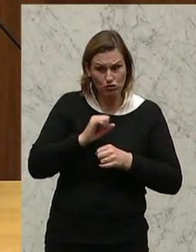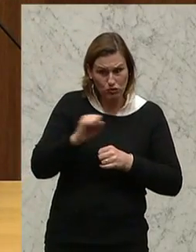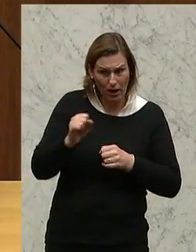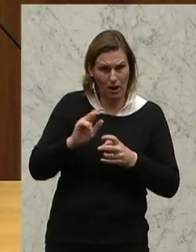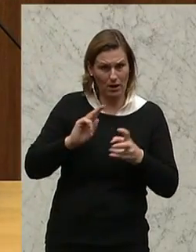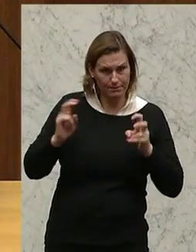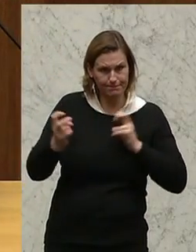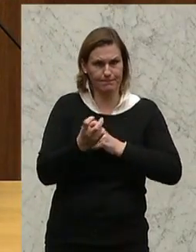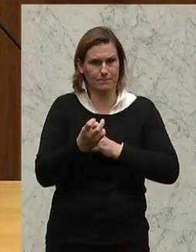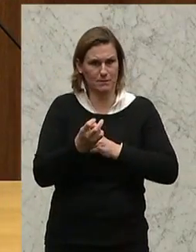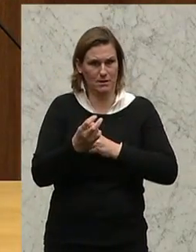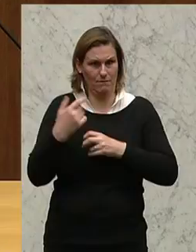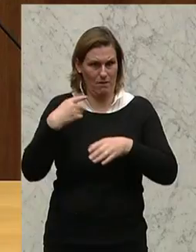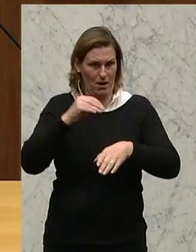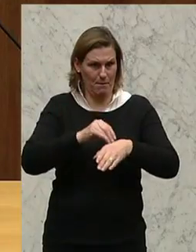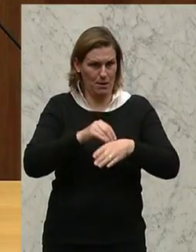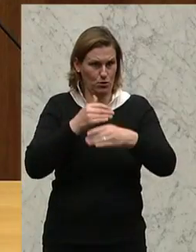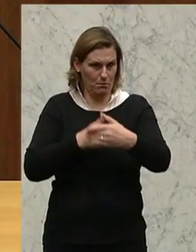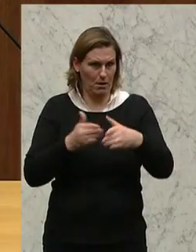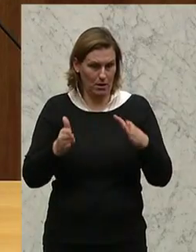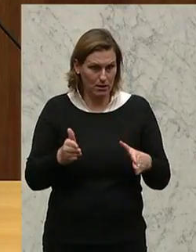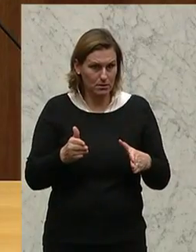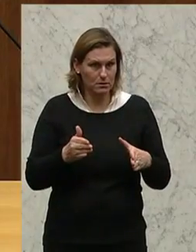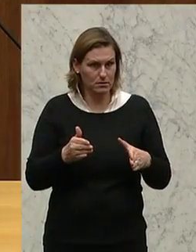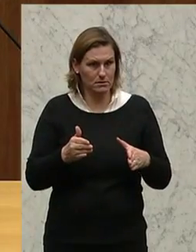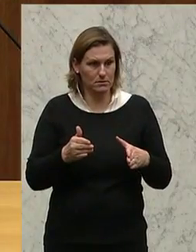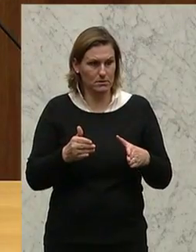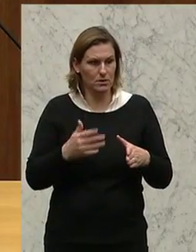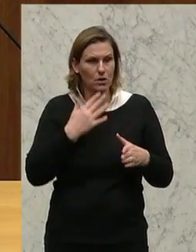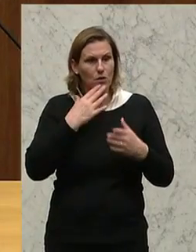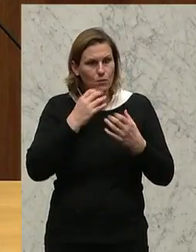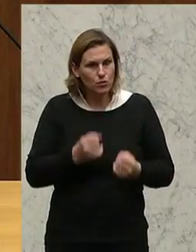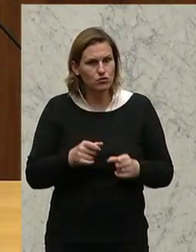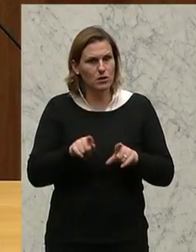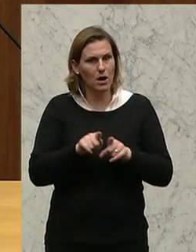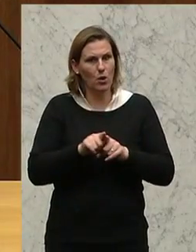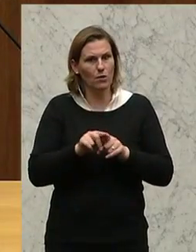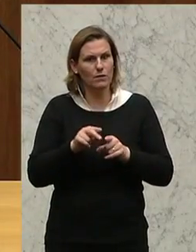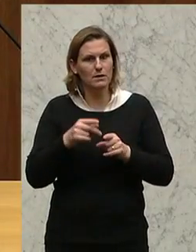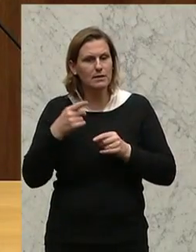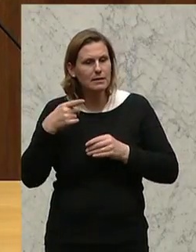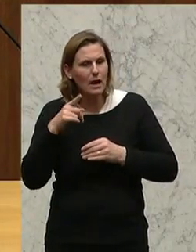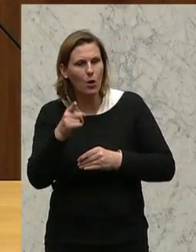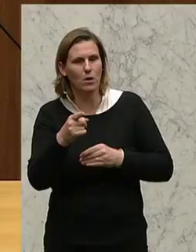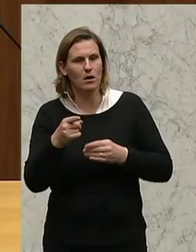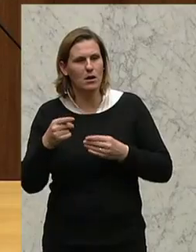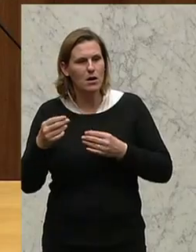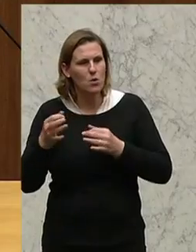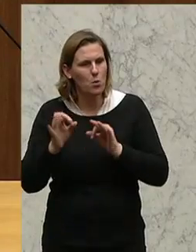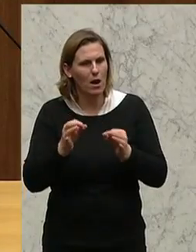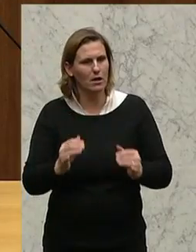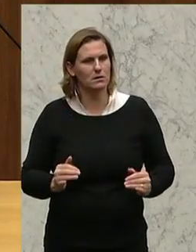Umsetzung dieses angekündigten Paketes und würden uns wünschen, dass damit nachhaltige, qualitativ